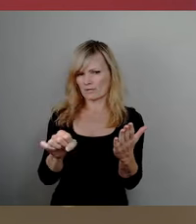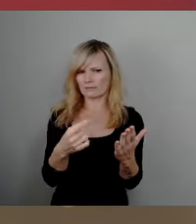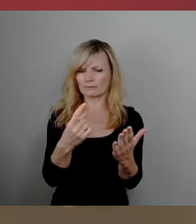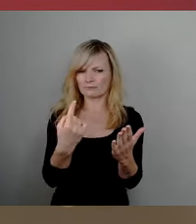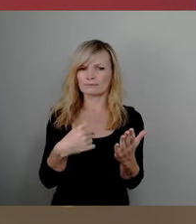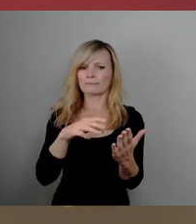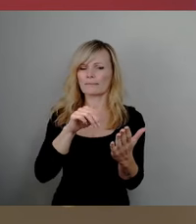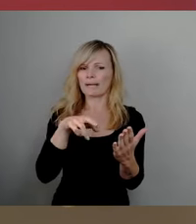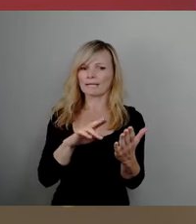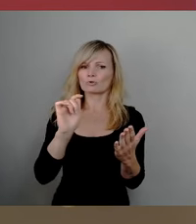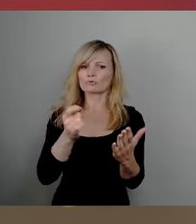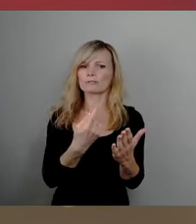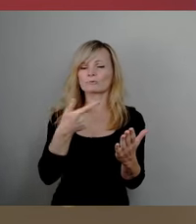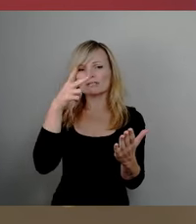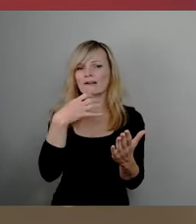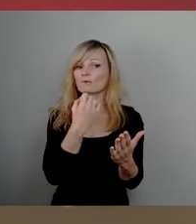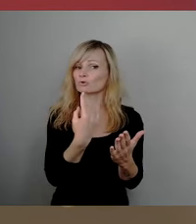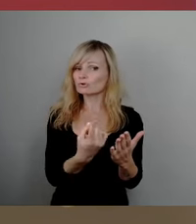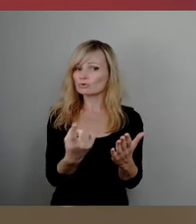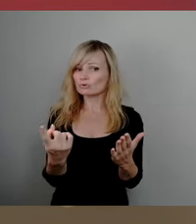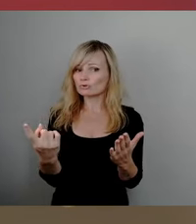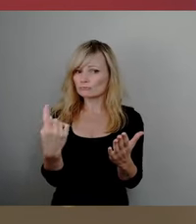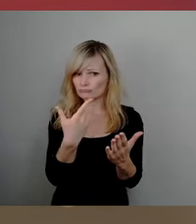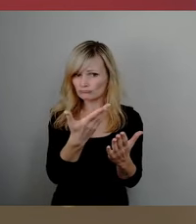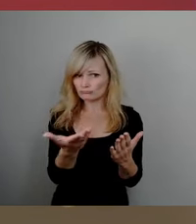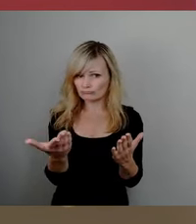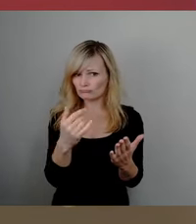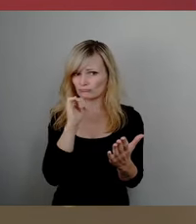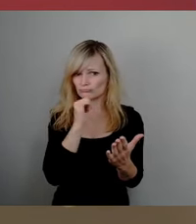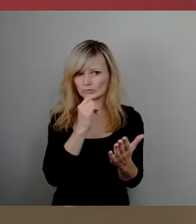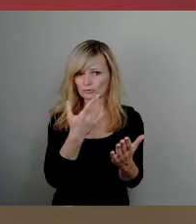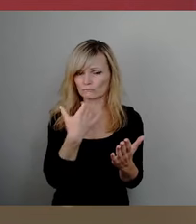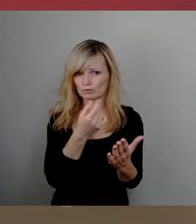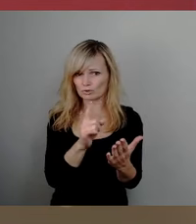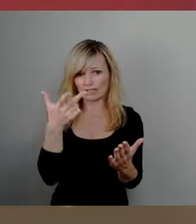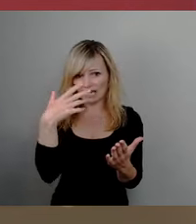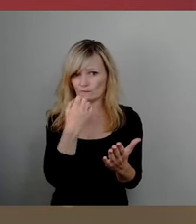Schmidt und Herr Wünsch. Ist da das Wort gewünscht, Mario? Nicht der Fall. Herr Wünsch.